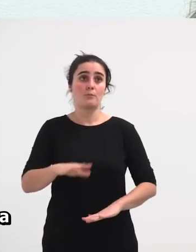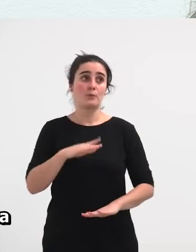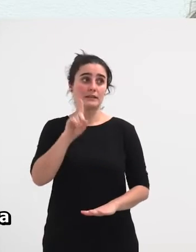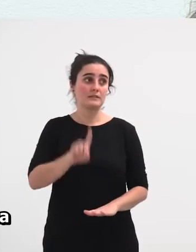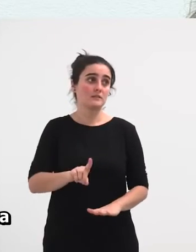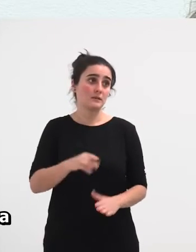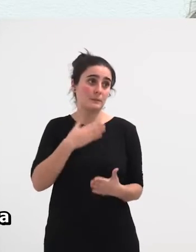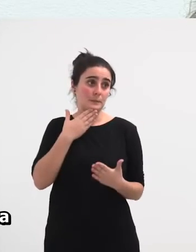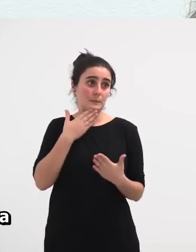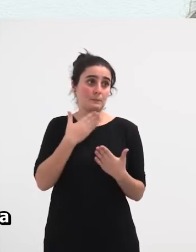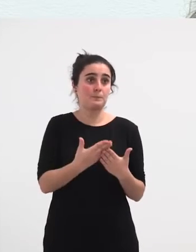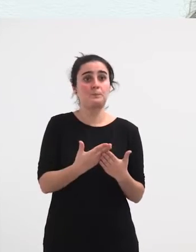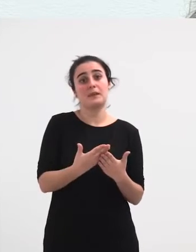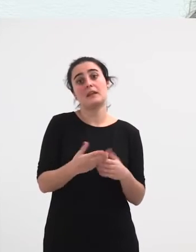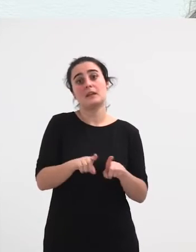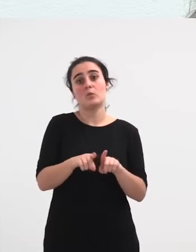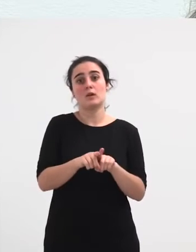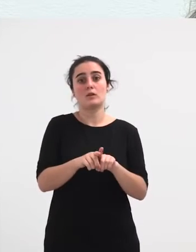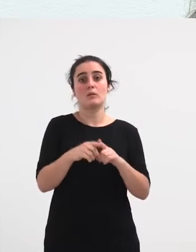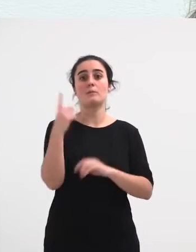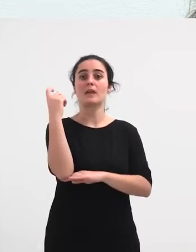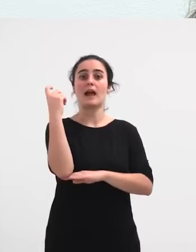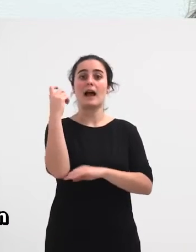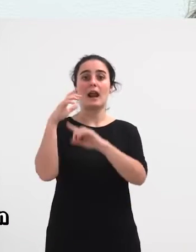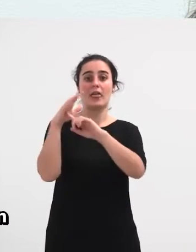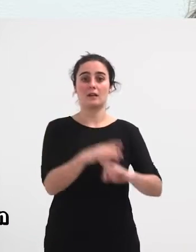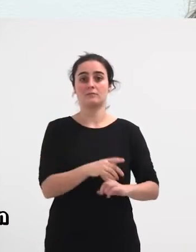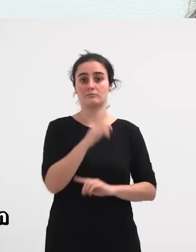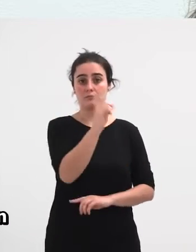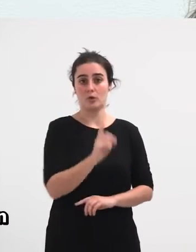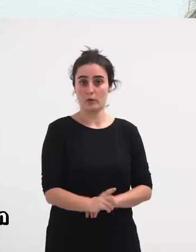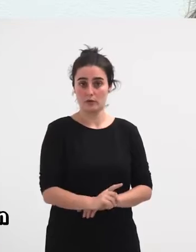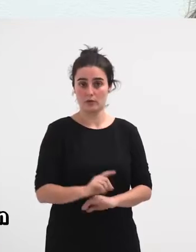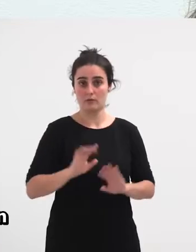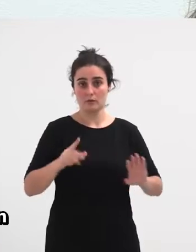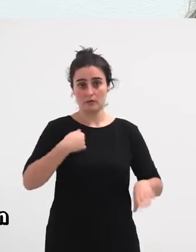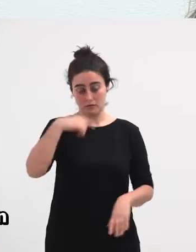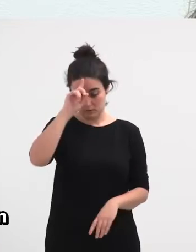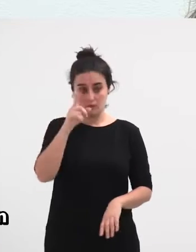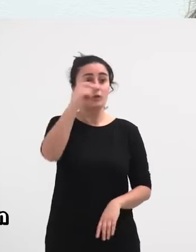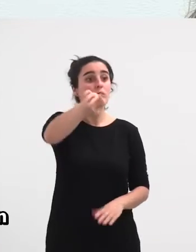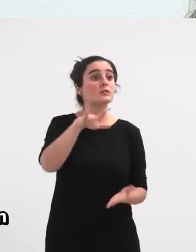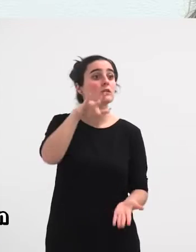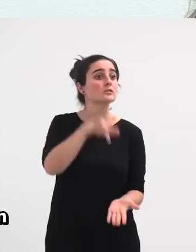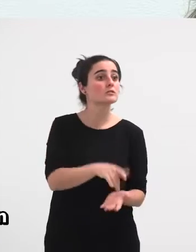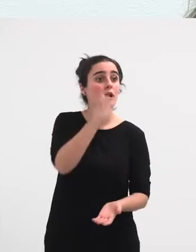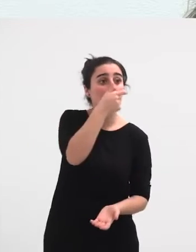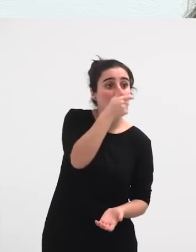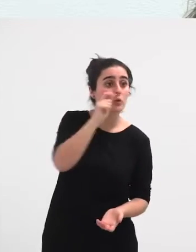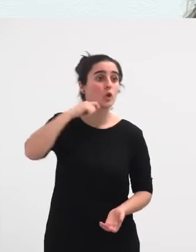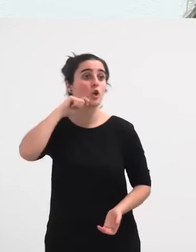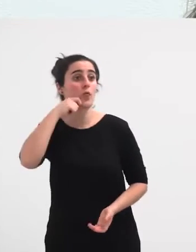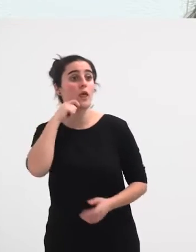bazertzaiak debekatzea. Baina, klaro, ezakit inoiz irunen eta ondarribi negon zareten alardeagun batean.